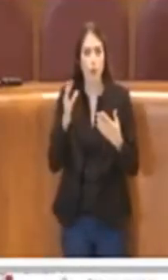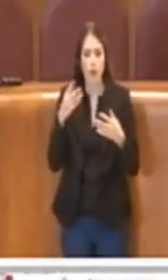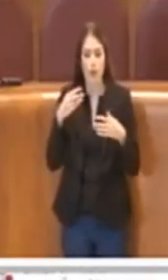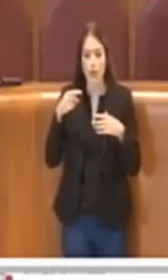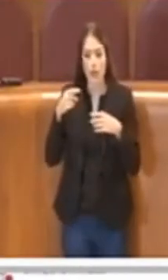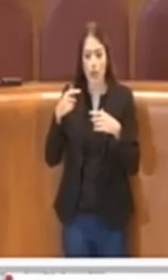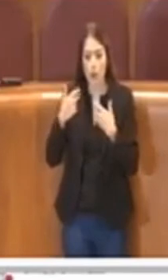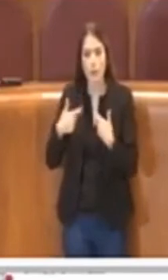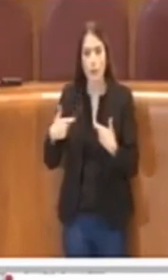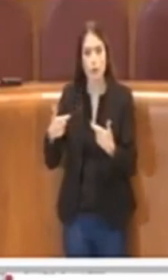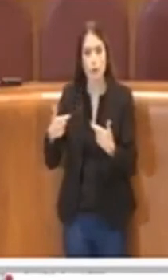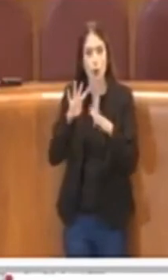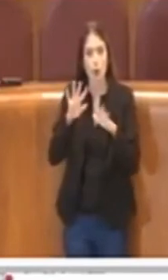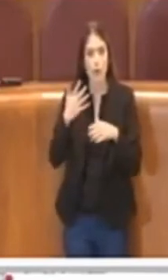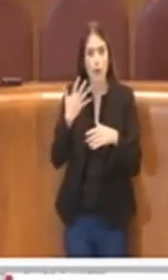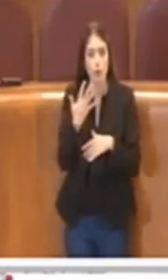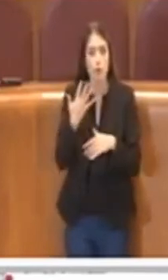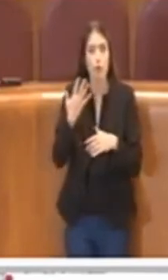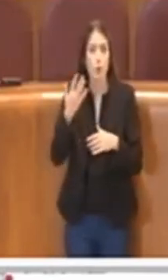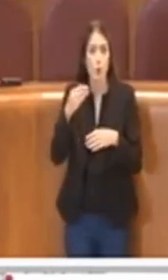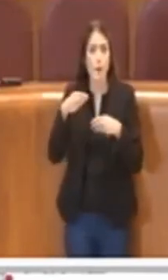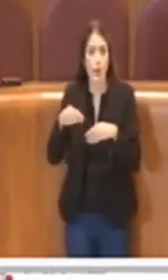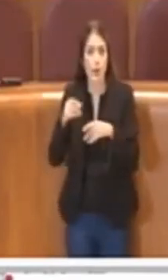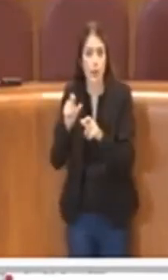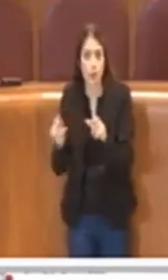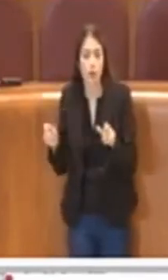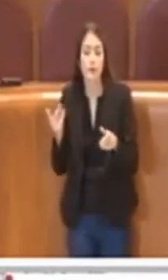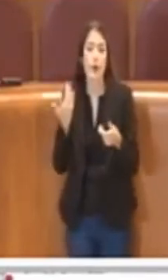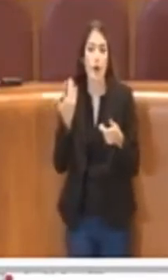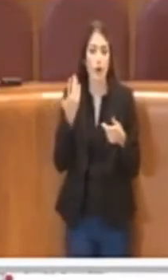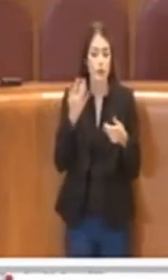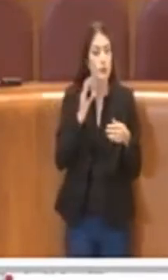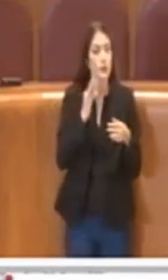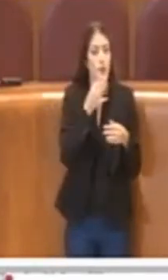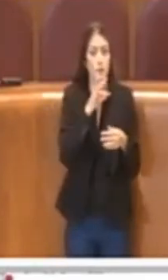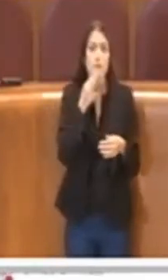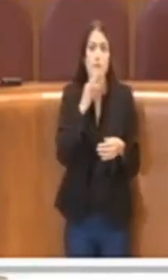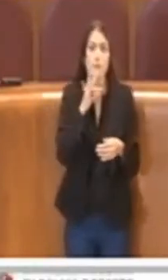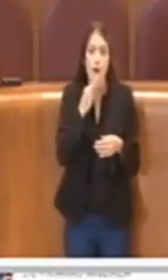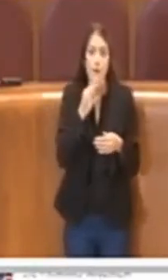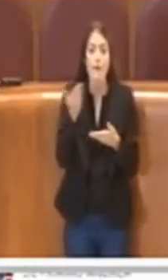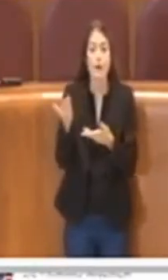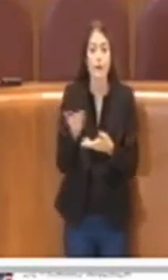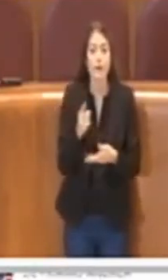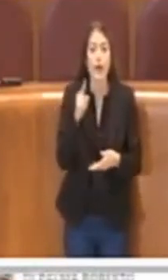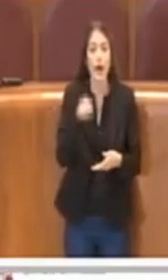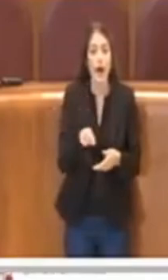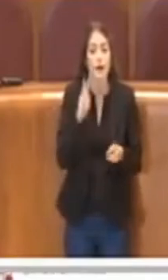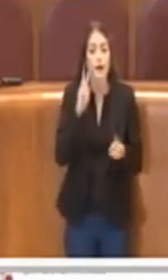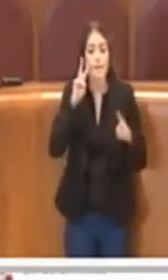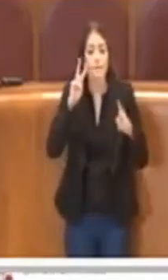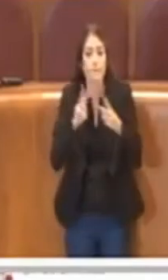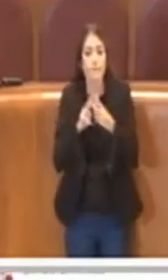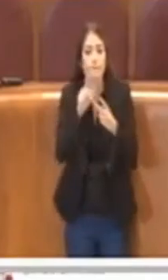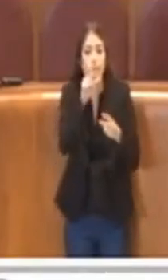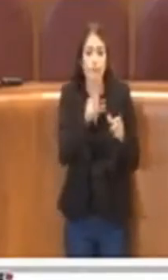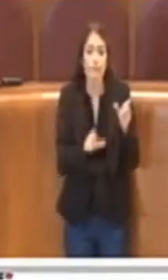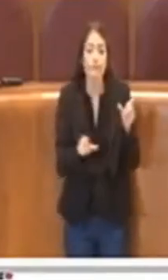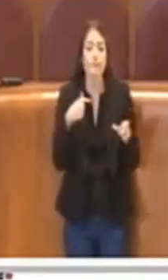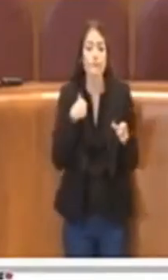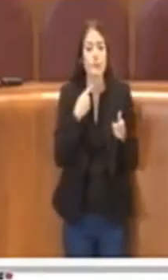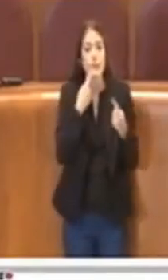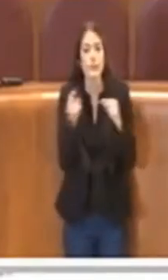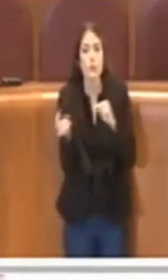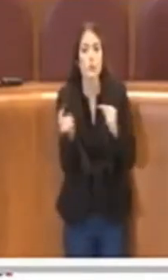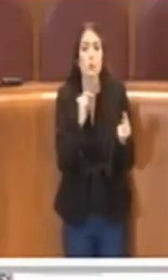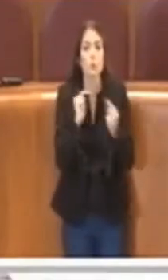partecipanti su questo tema, spesso sono stati invitati anche i vettori per discutere e parlare proprio